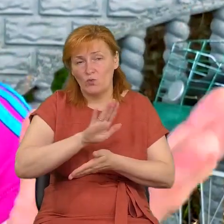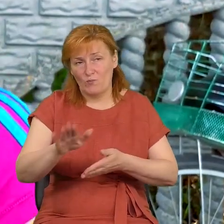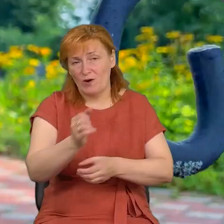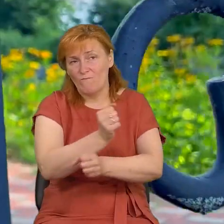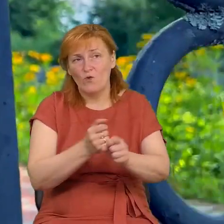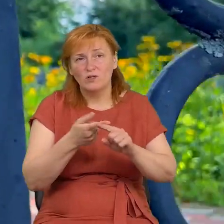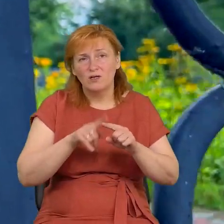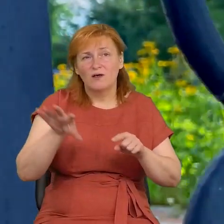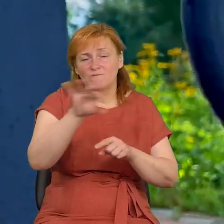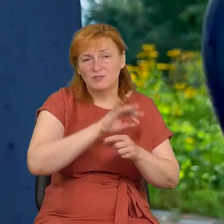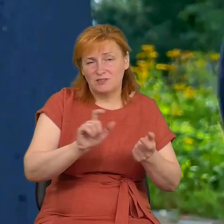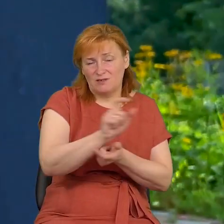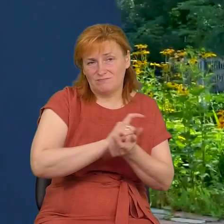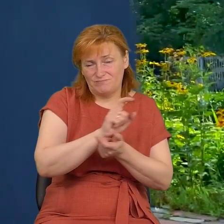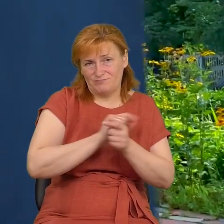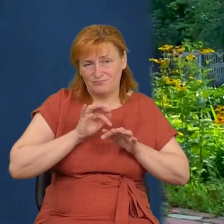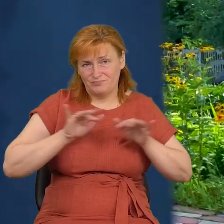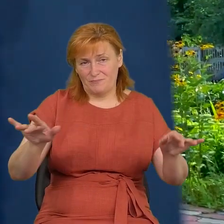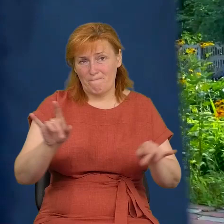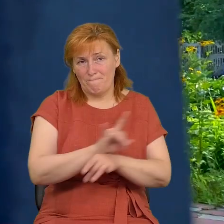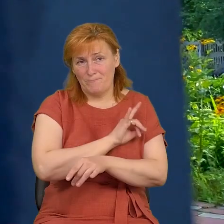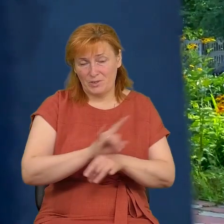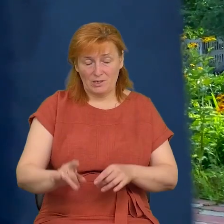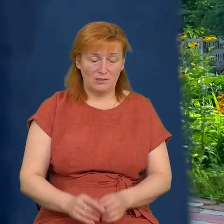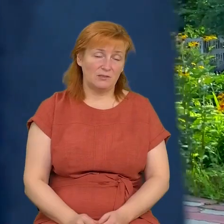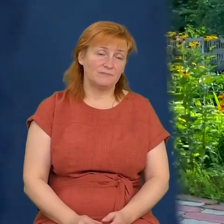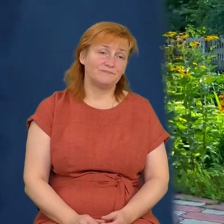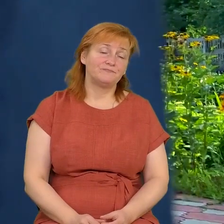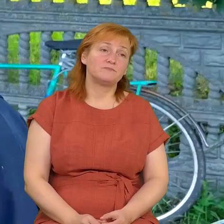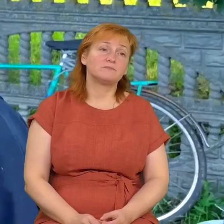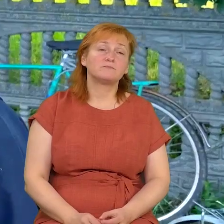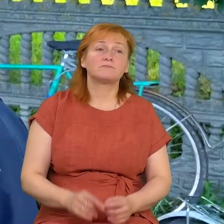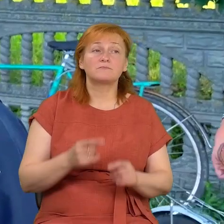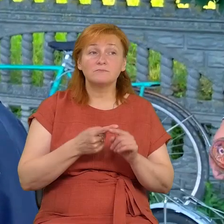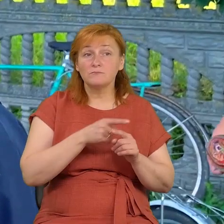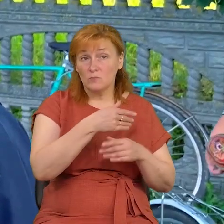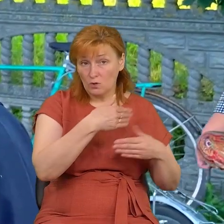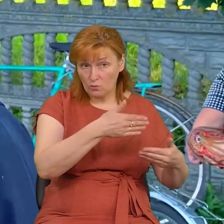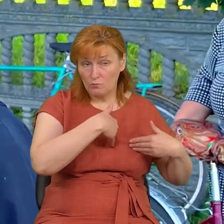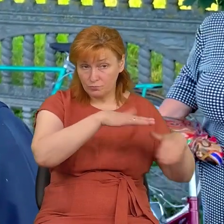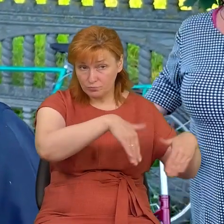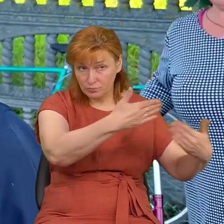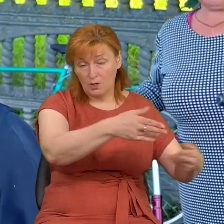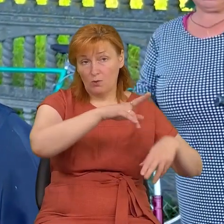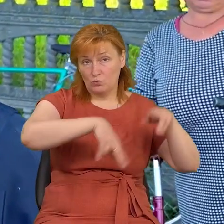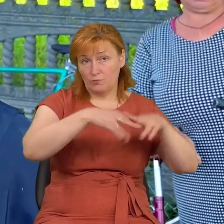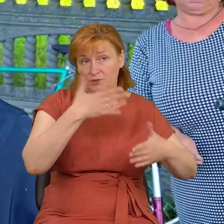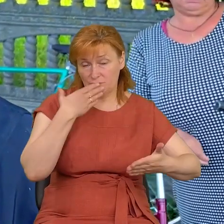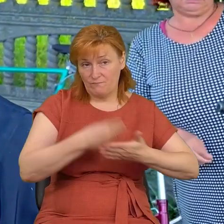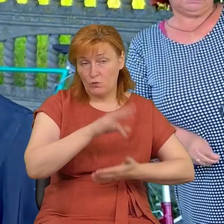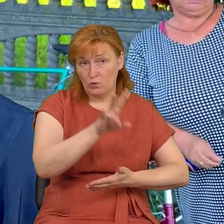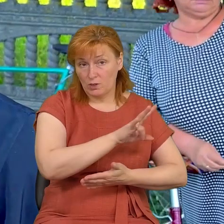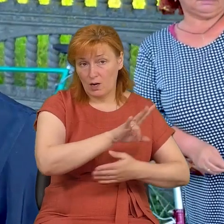людський бред. Протеєрей Максим пропонує прихильникам переходу будувати свій храм. Законодавство України дозволяє створити